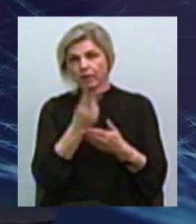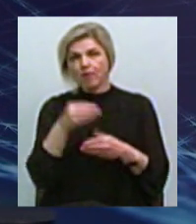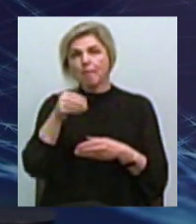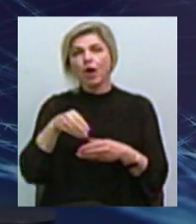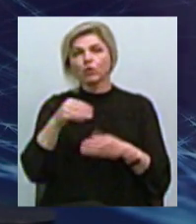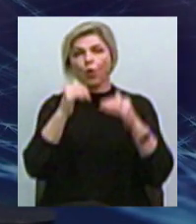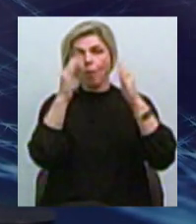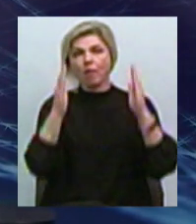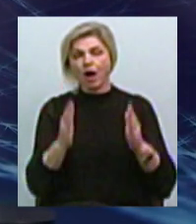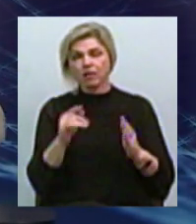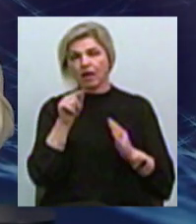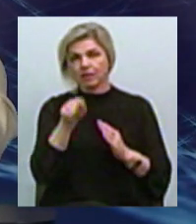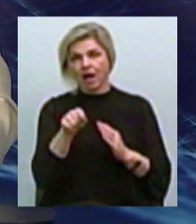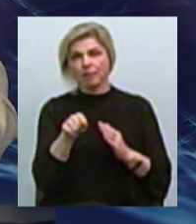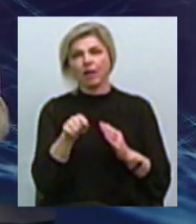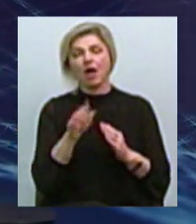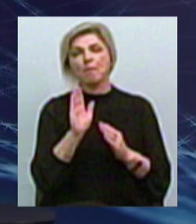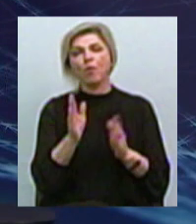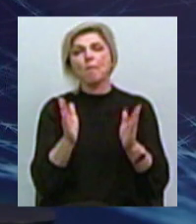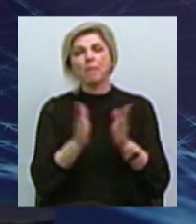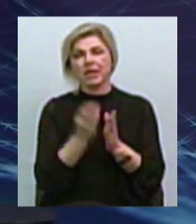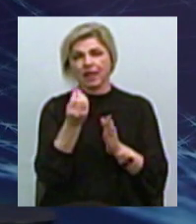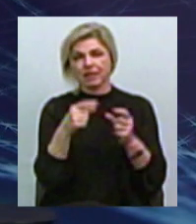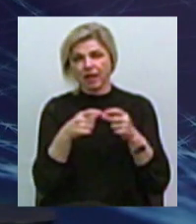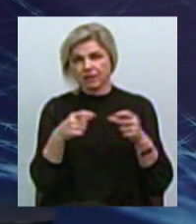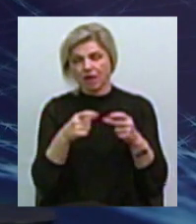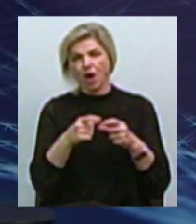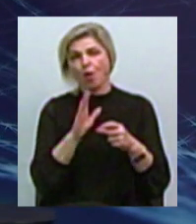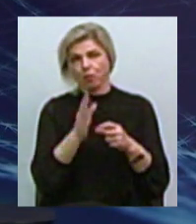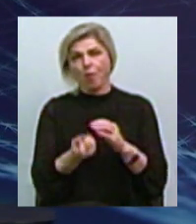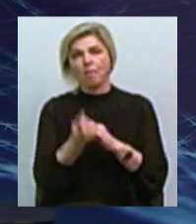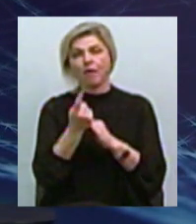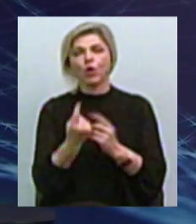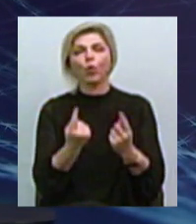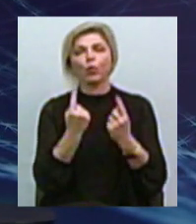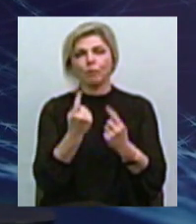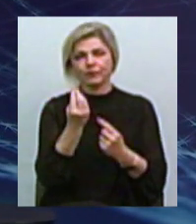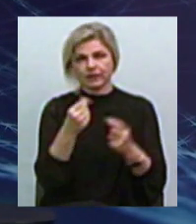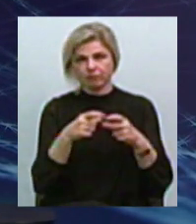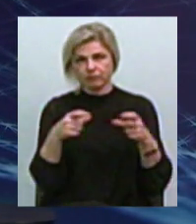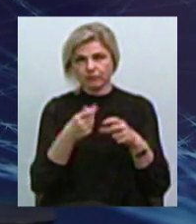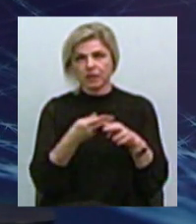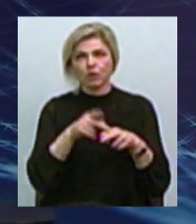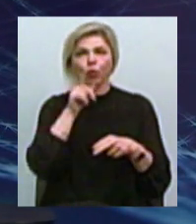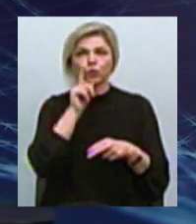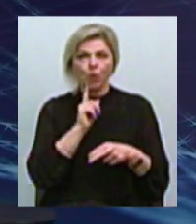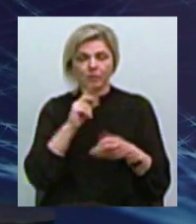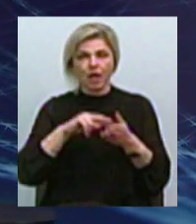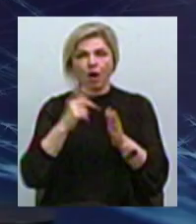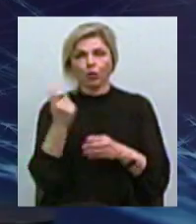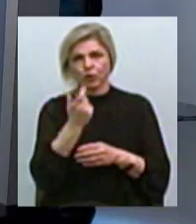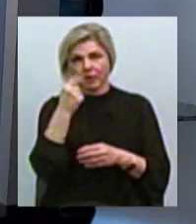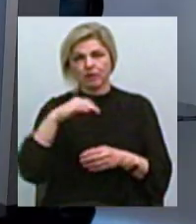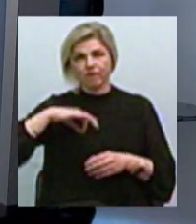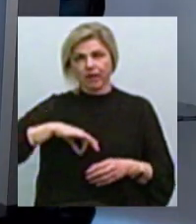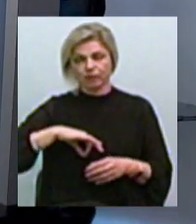Бачити, що там дрібні номінали будуть відходити, крупні номінали будуть з'являтися Це удобно, економічно, вигідно з